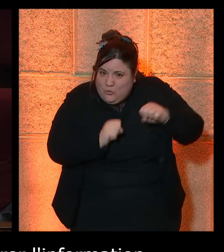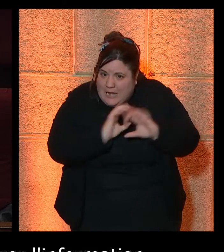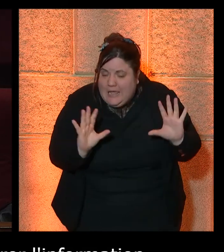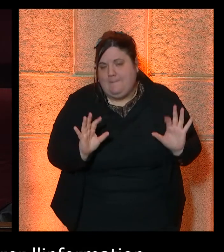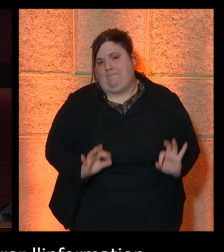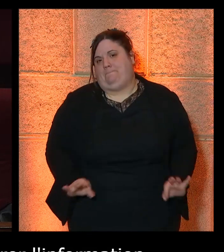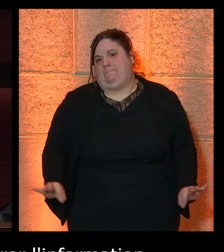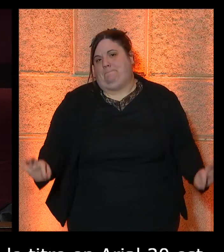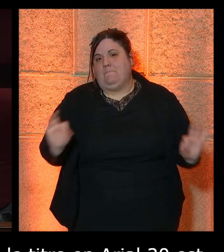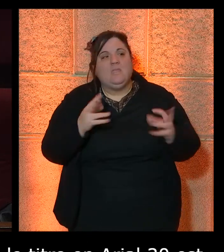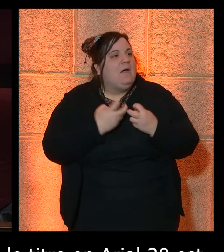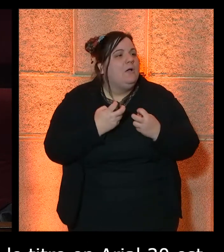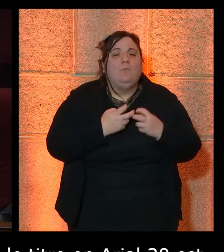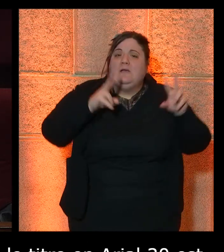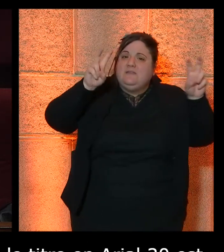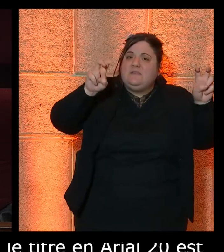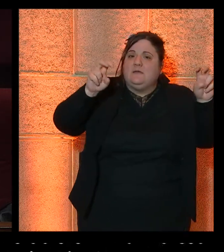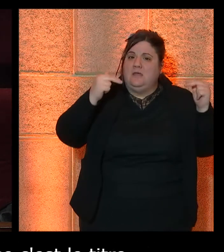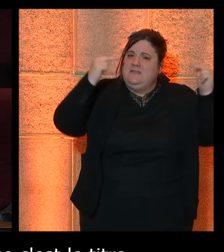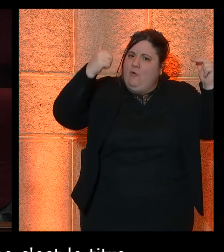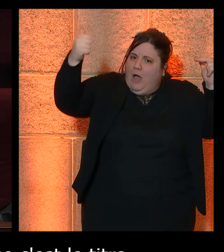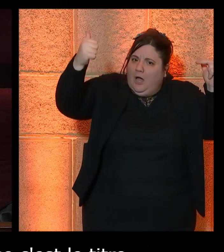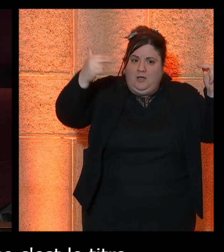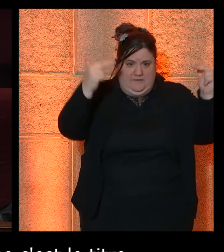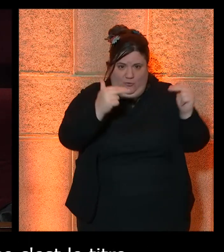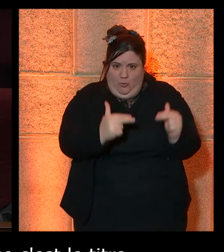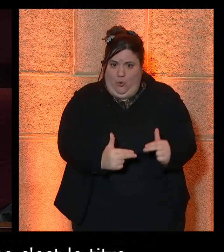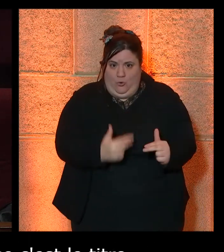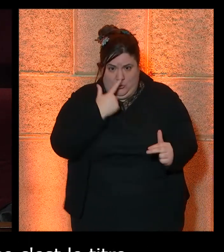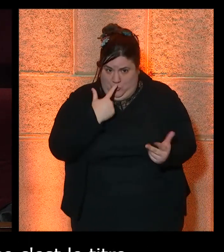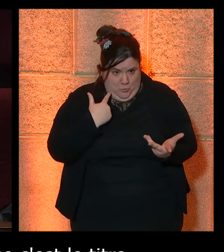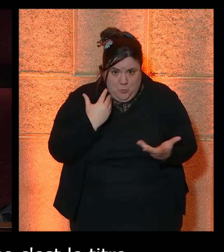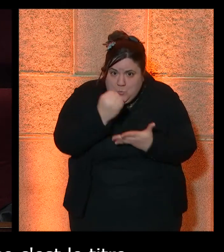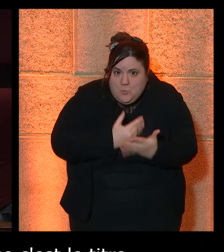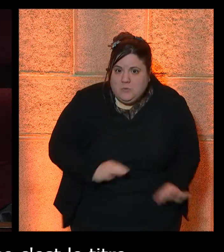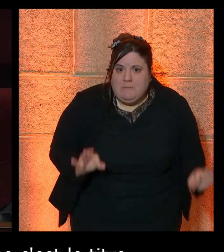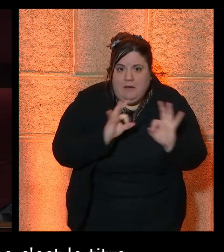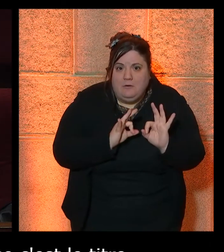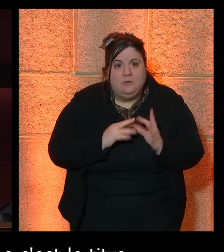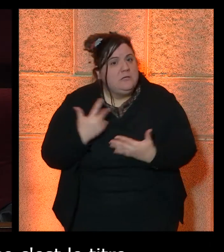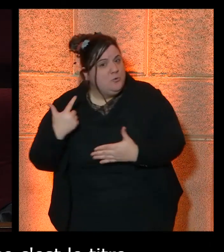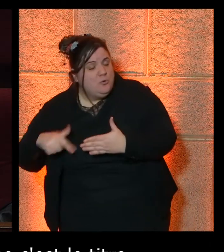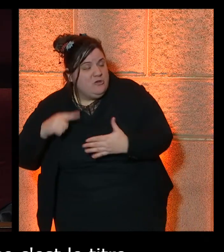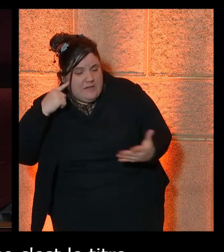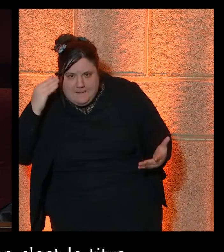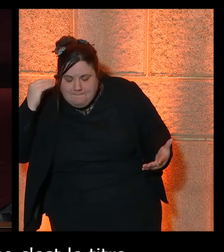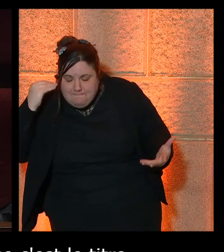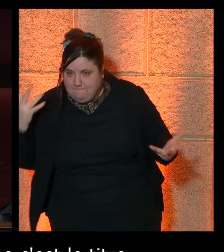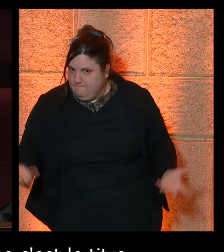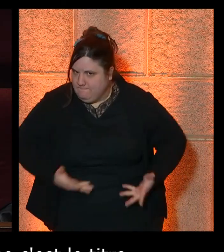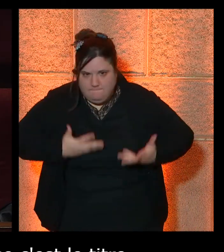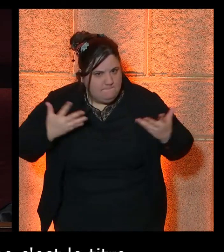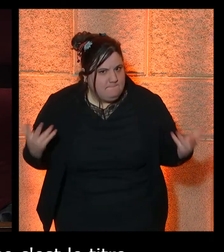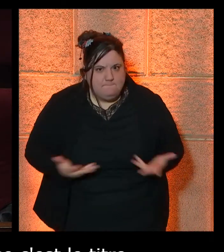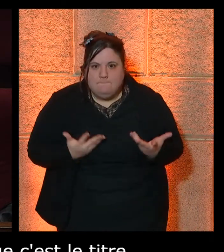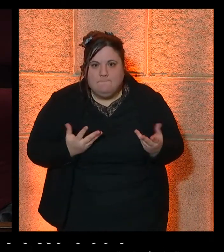on va dire c'est un titre de niveau 1, c'est un titre de niveau 2. C'est fondamental pour les utilisateurs de lecteurs d'écran qui